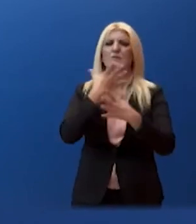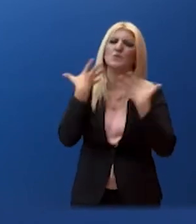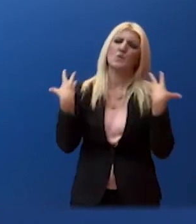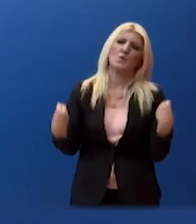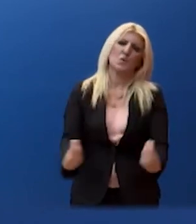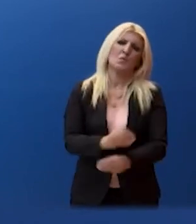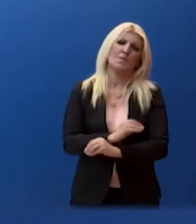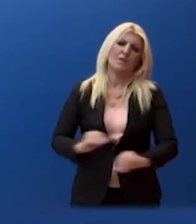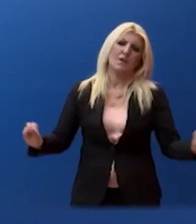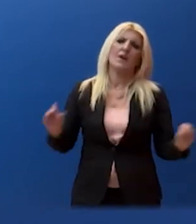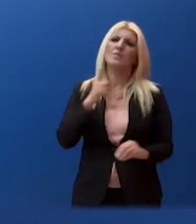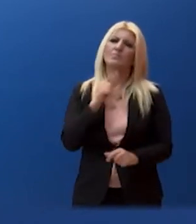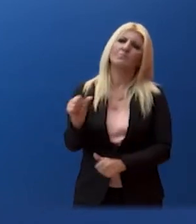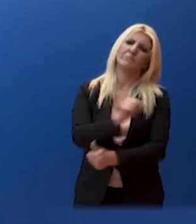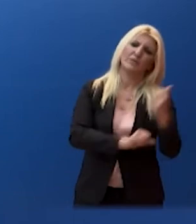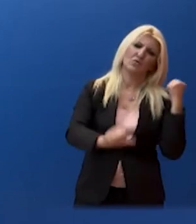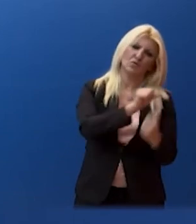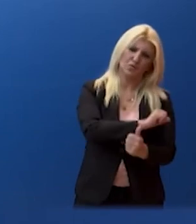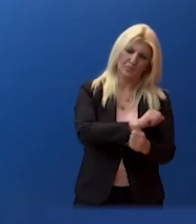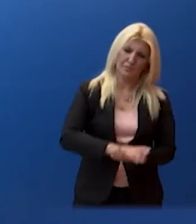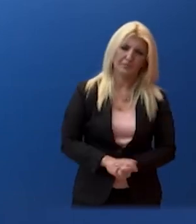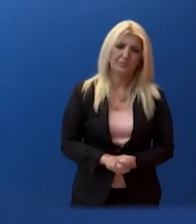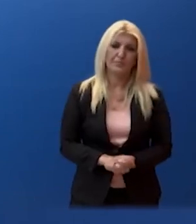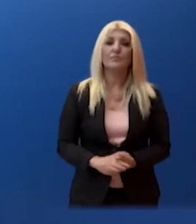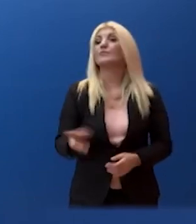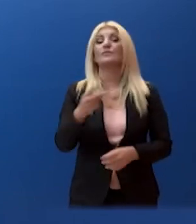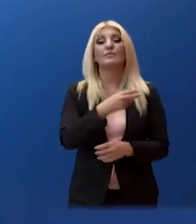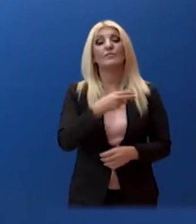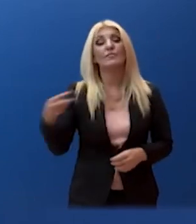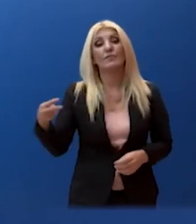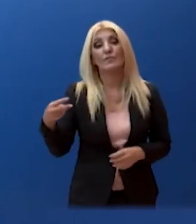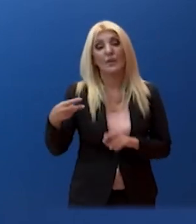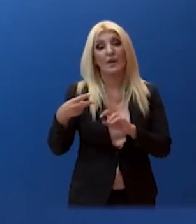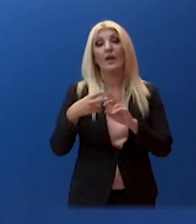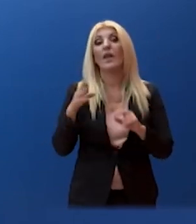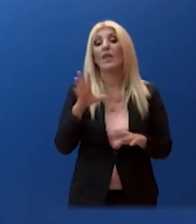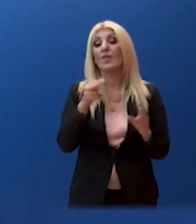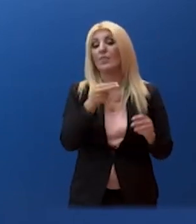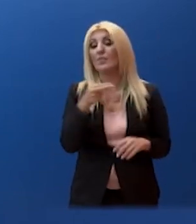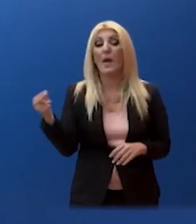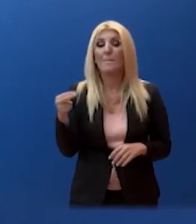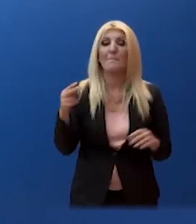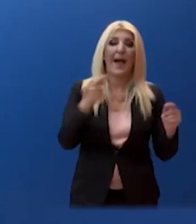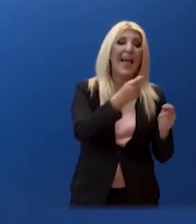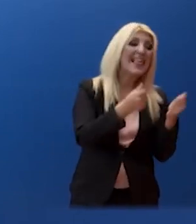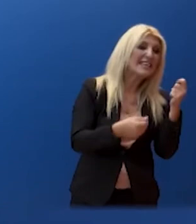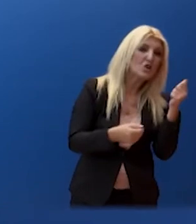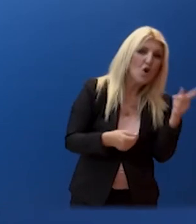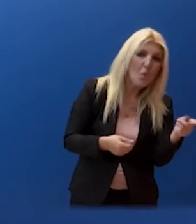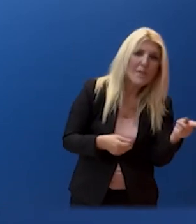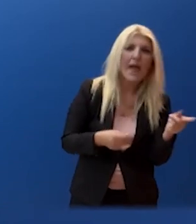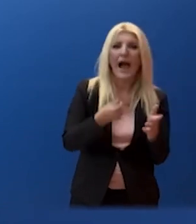κανονικά κατά τη διάρκεια της ημέρας σήμερα. Όσον αφορά το θέμα οικονομία ή υγεία, αυτό είναι